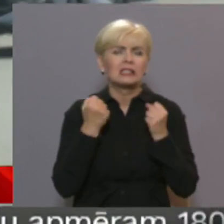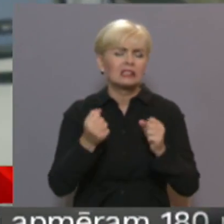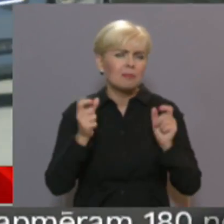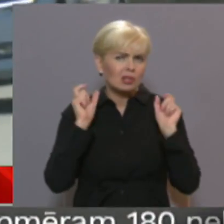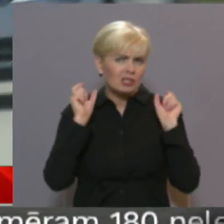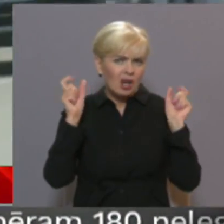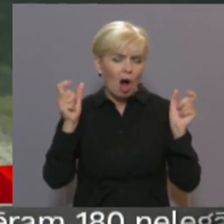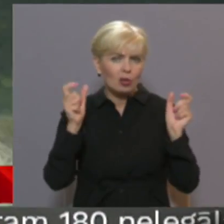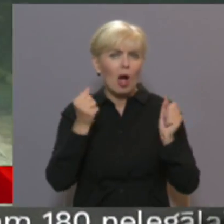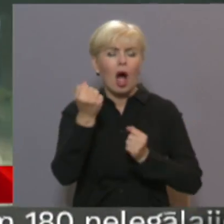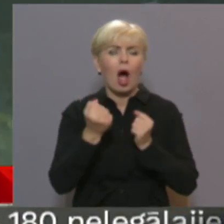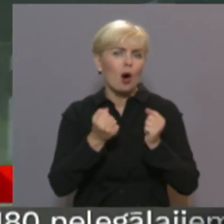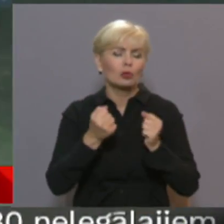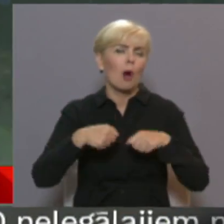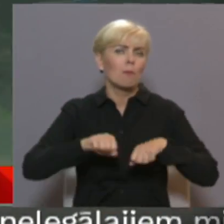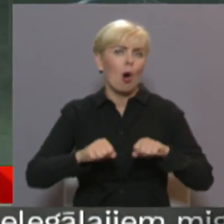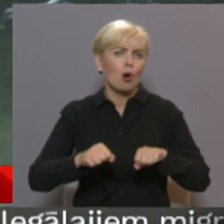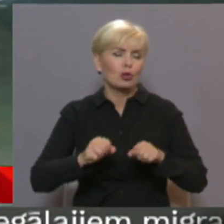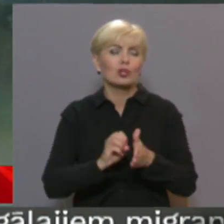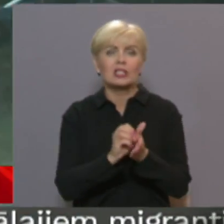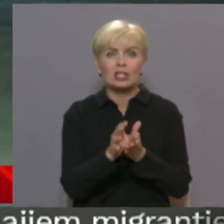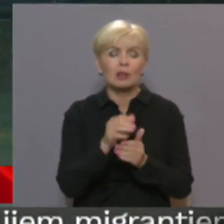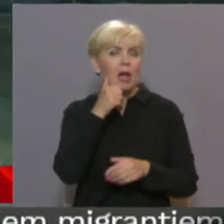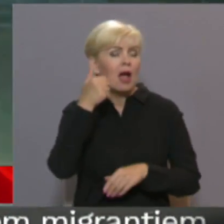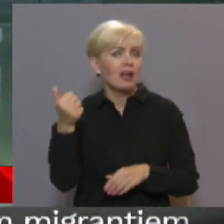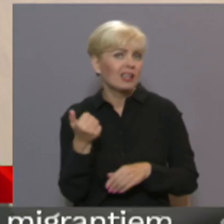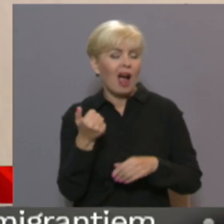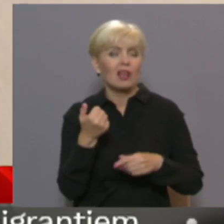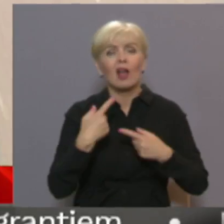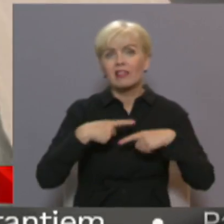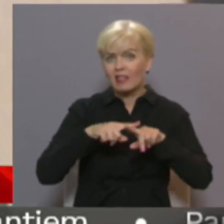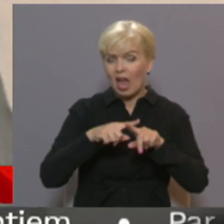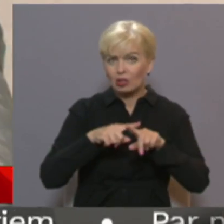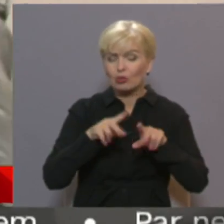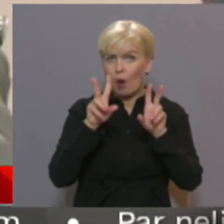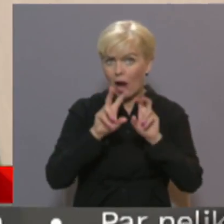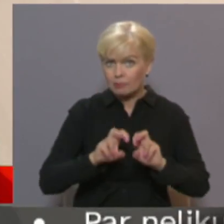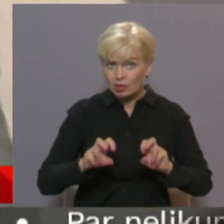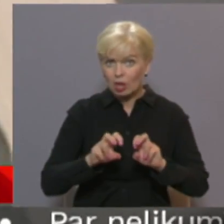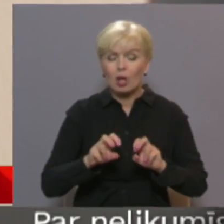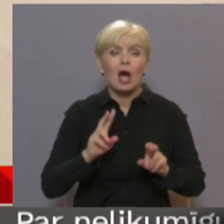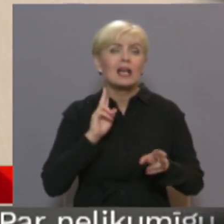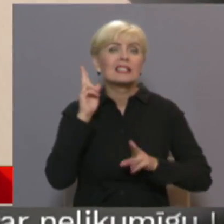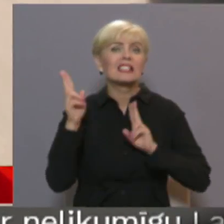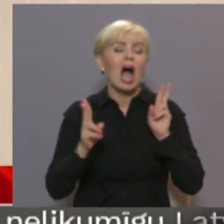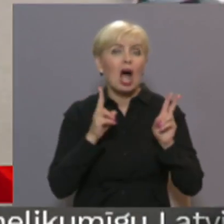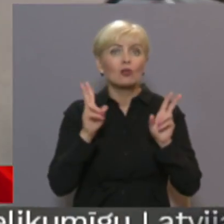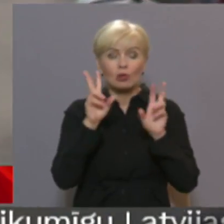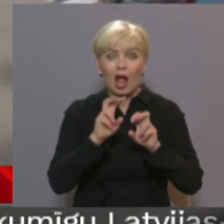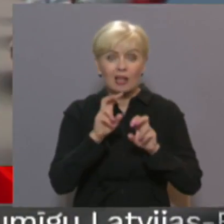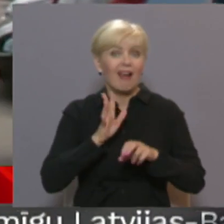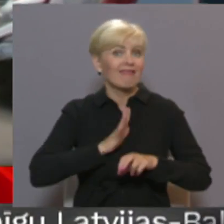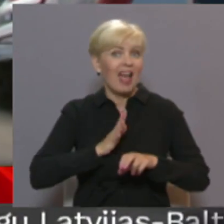moto un auto izplūtas sistēmas, ejot ikgadējot tehnisko apskati un skaņu reidos. Šajās negaidītajās